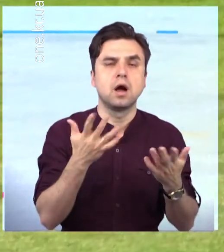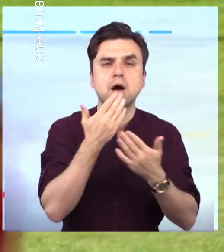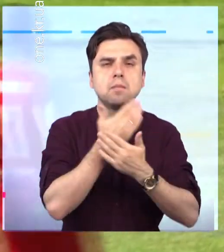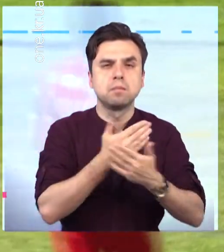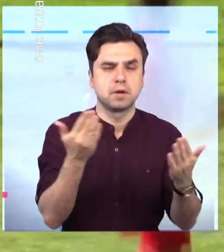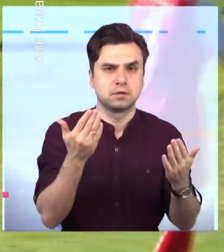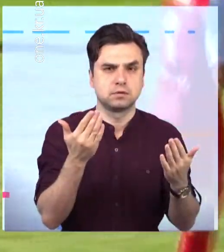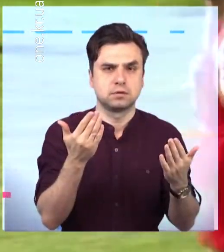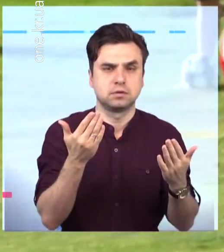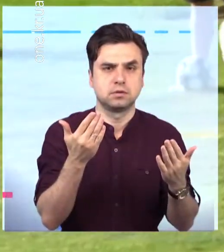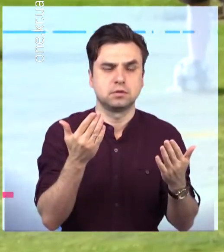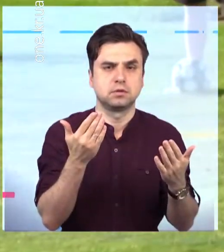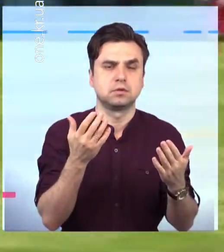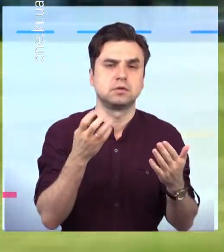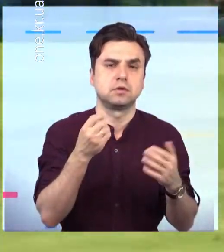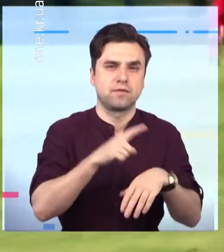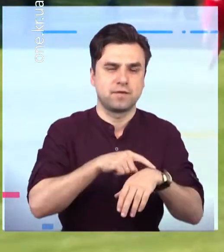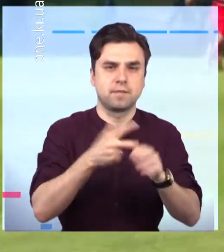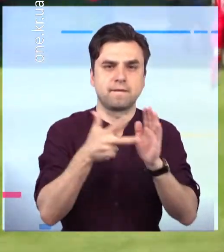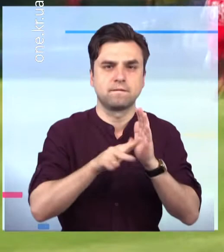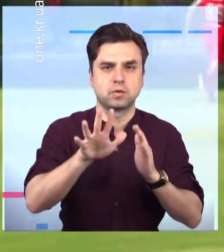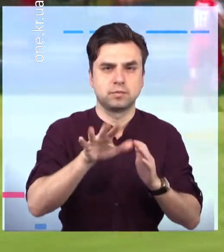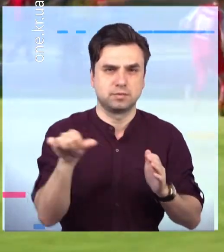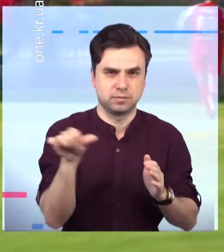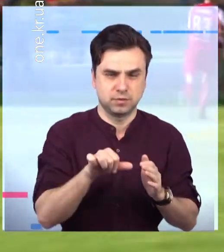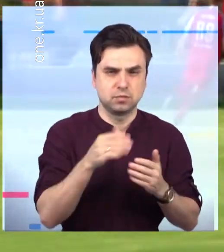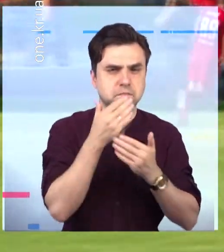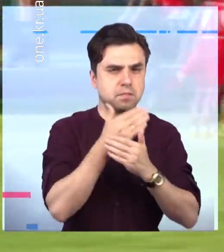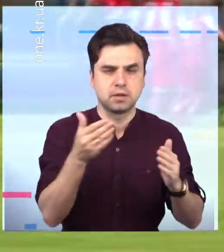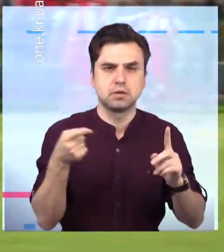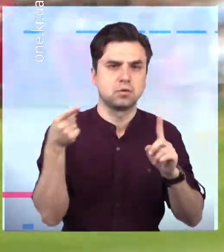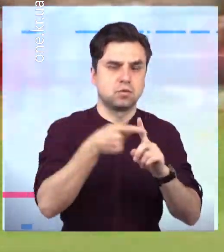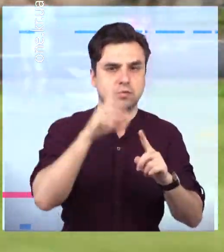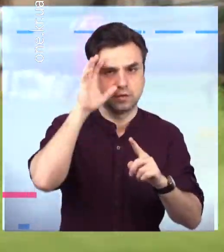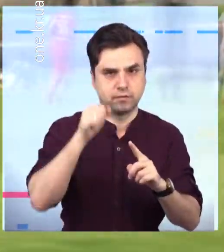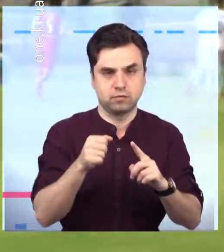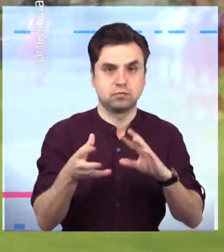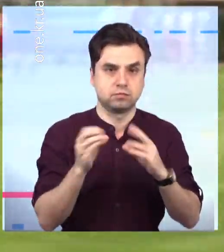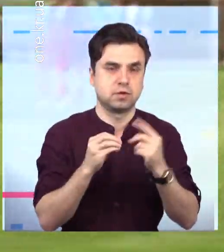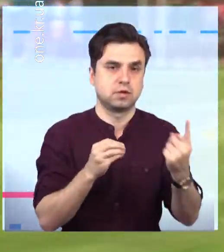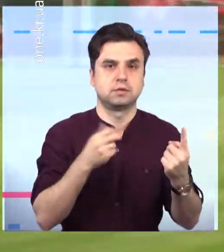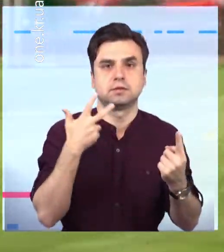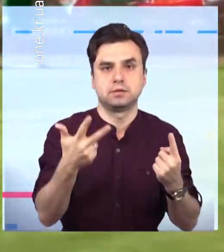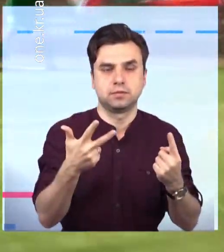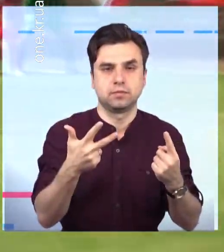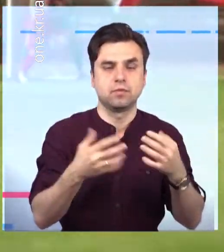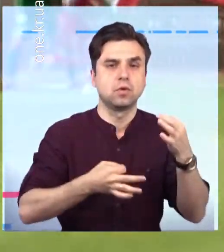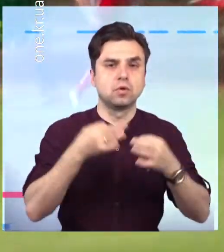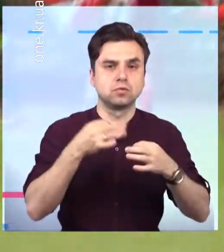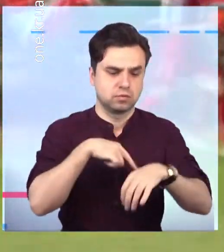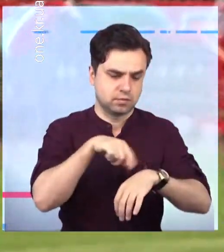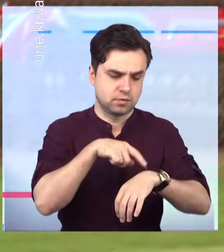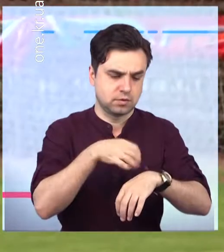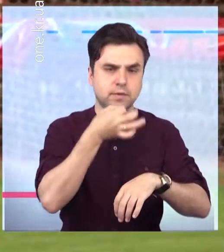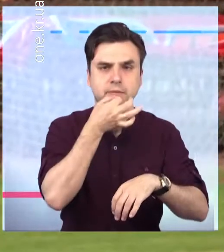Втім, остаточну крапку у цьому протистоянні поставили на 85-й хвилині. Кривбасівці зробили рахунок 1-3. Фінальний